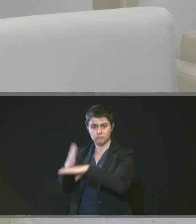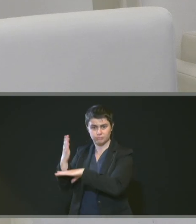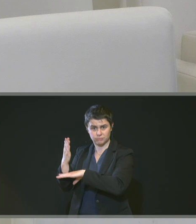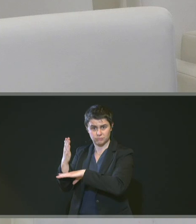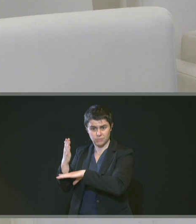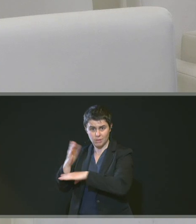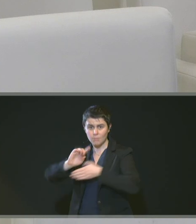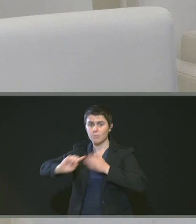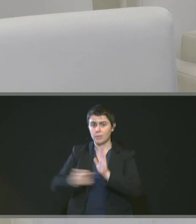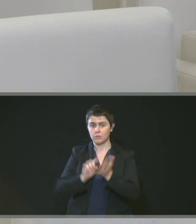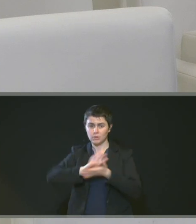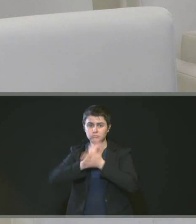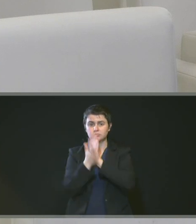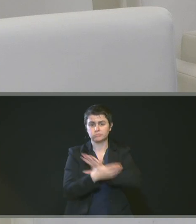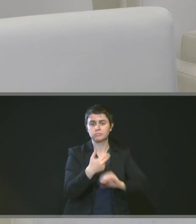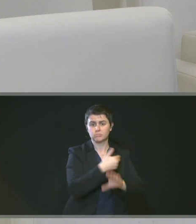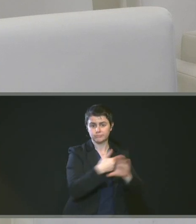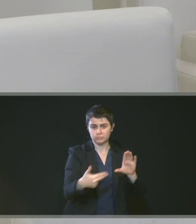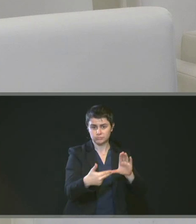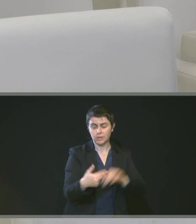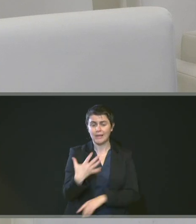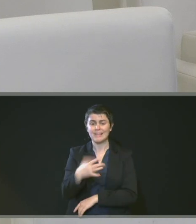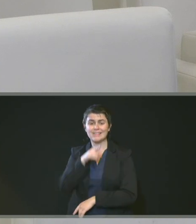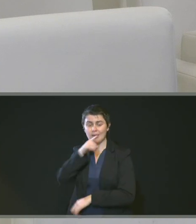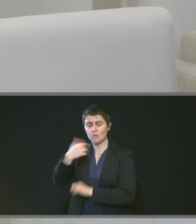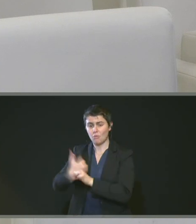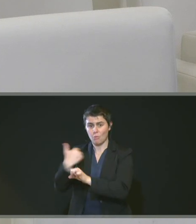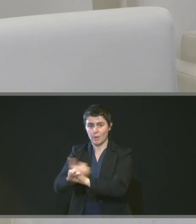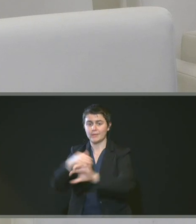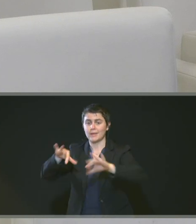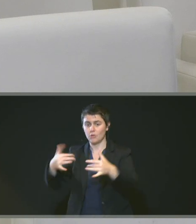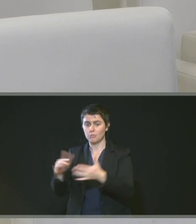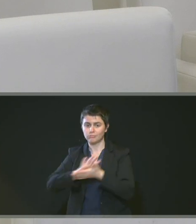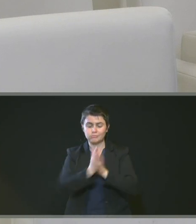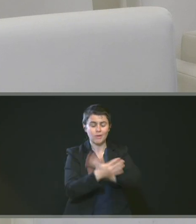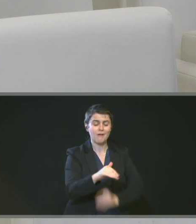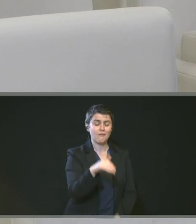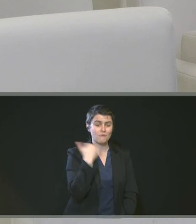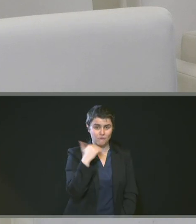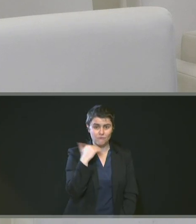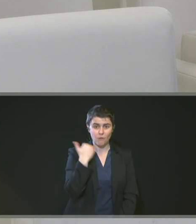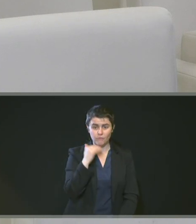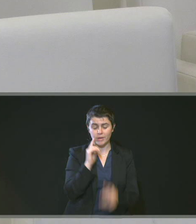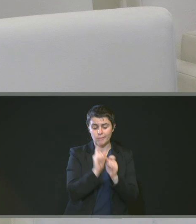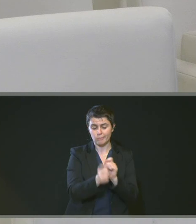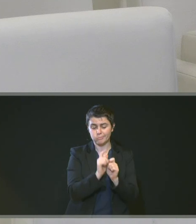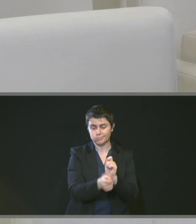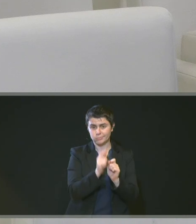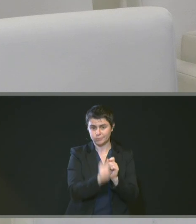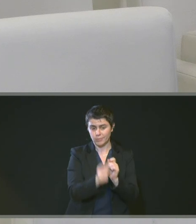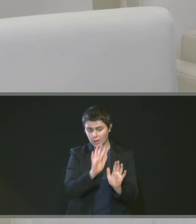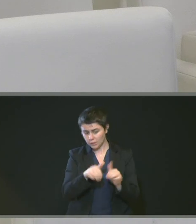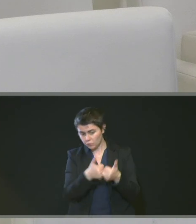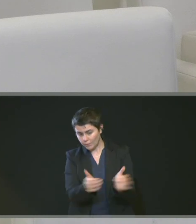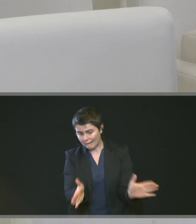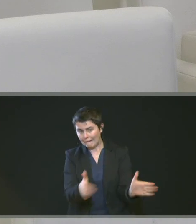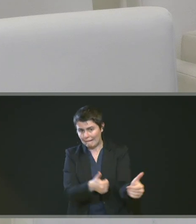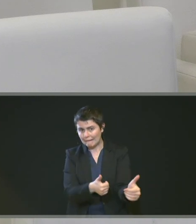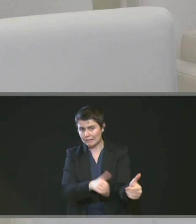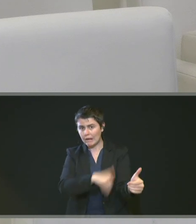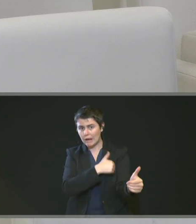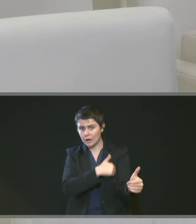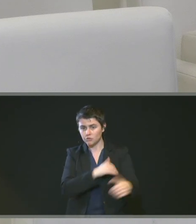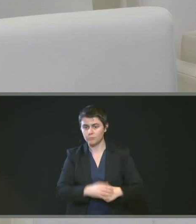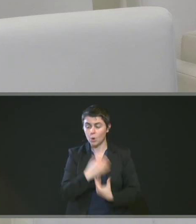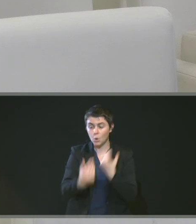par année civile, CET, sous forme soit d'indemnités forfaitaires liées à la catégorie ou le groupe de classification de l'agent, soit pour les